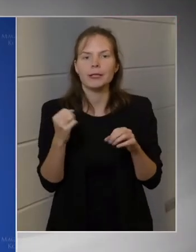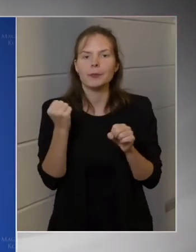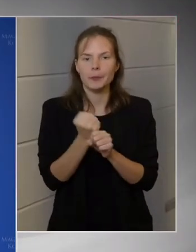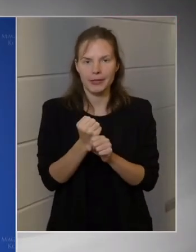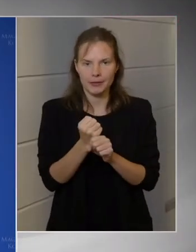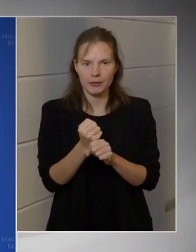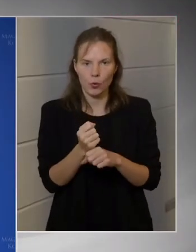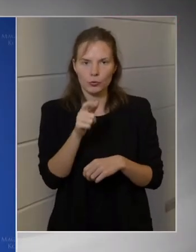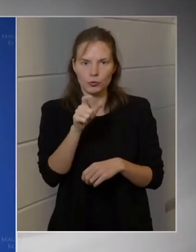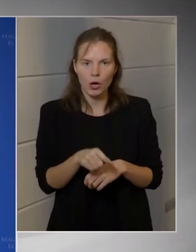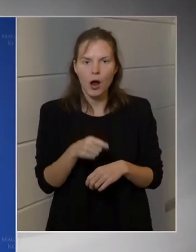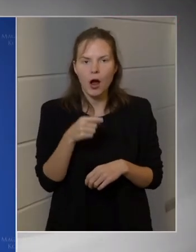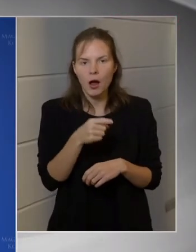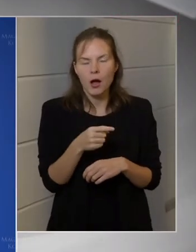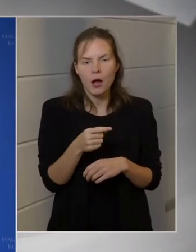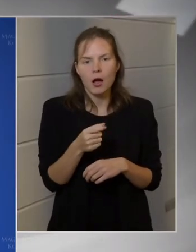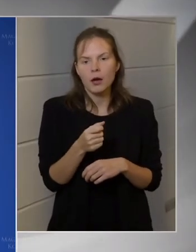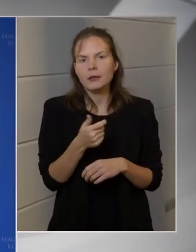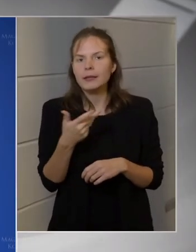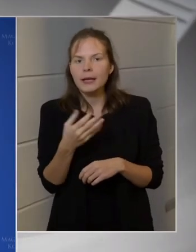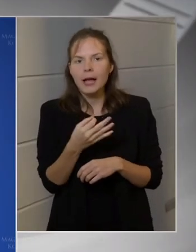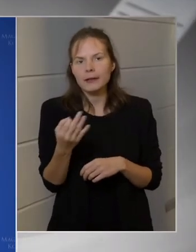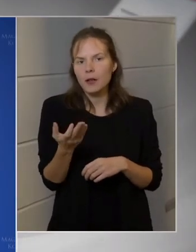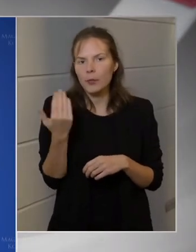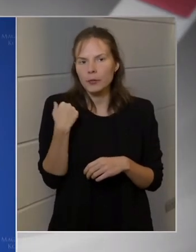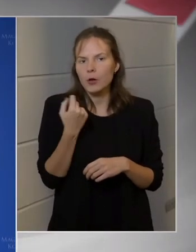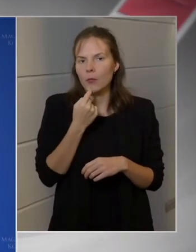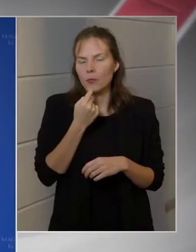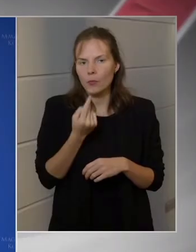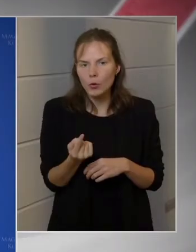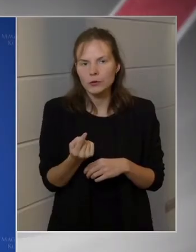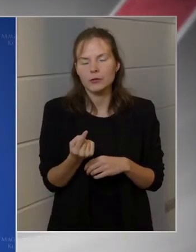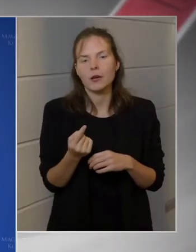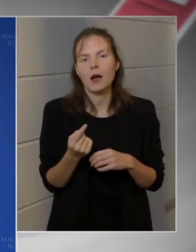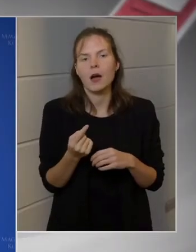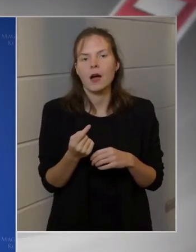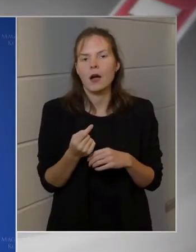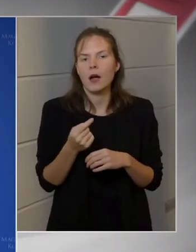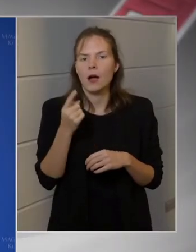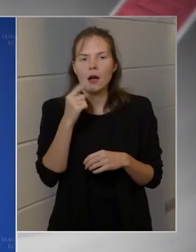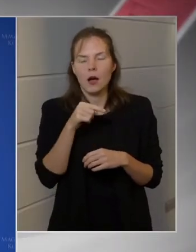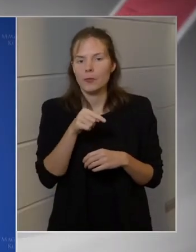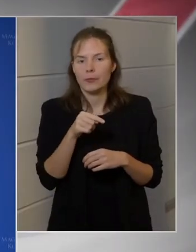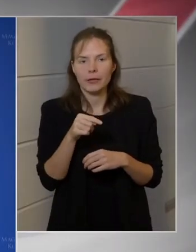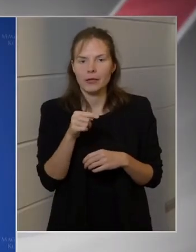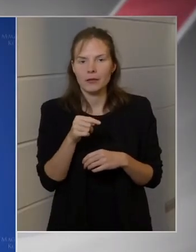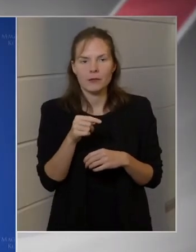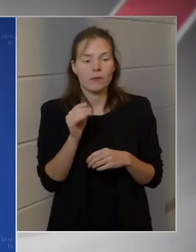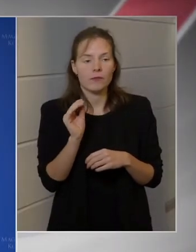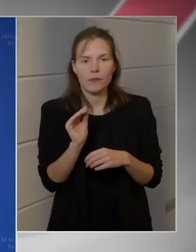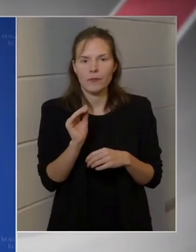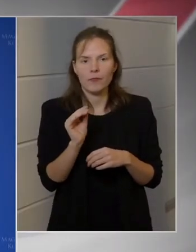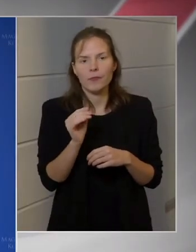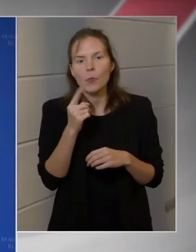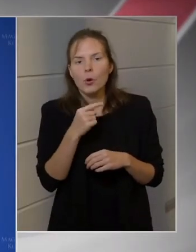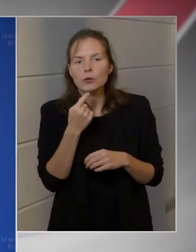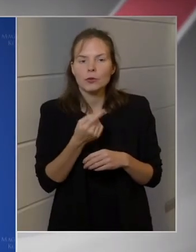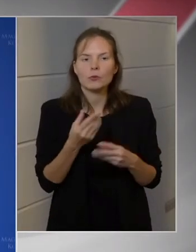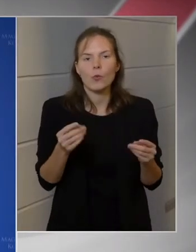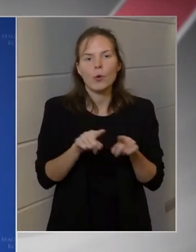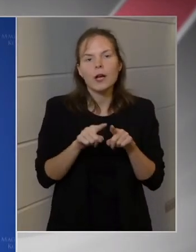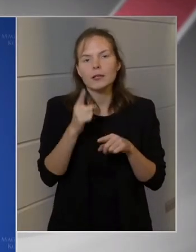néhány nappal ezelőtt mondott egy olyan mondatot, ami a valóságérzékelésének teljes hiányát bizonyítja.